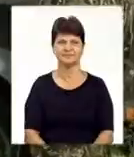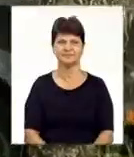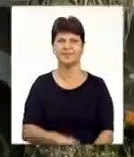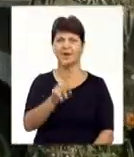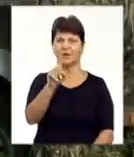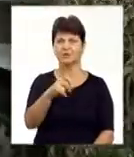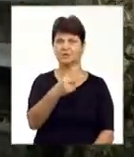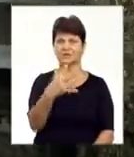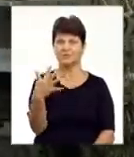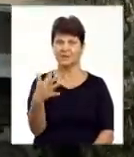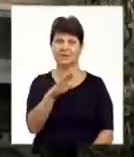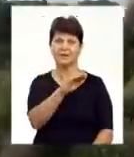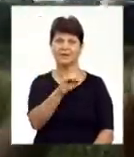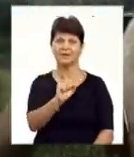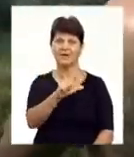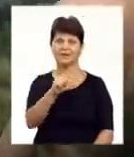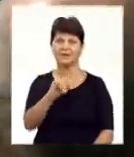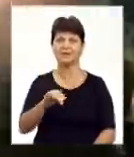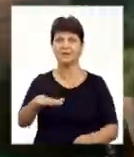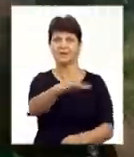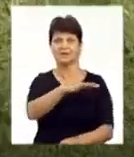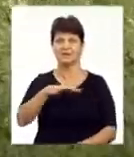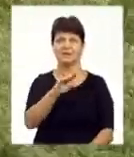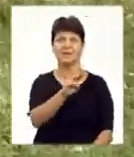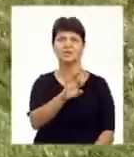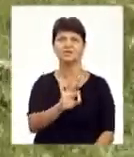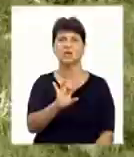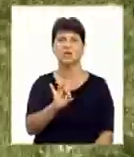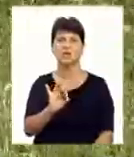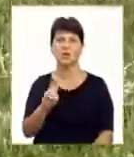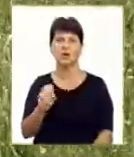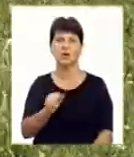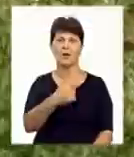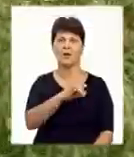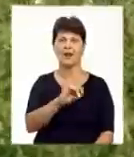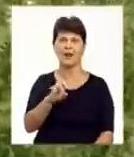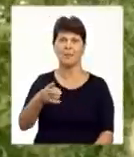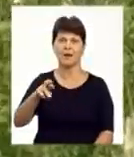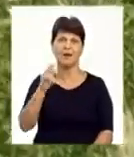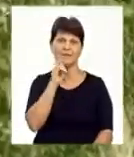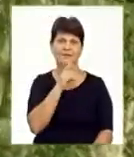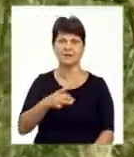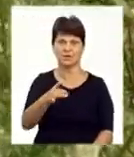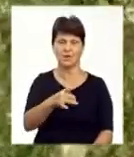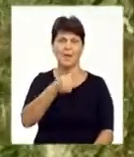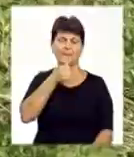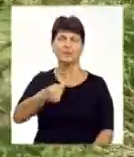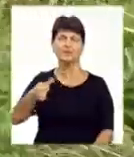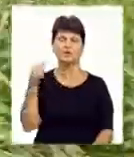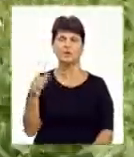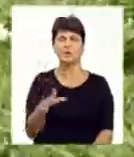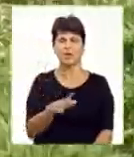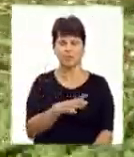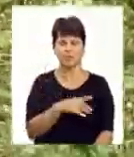125 фазанів випускають в угіддях села Широка Гребля Вінницького району. У минулому році тут була випусклена мала кількість –